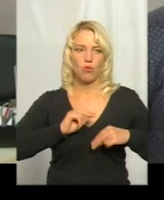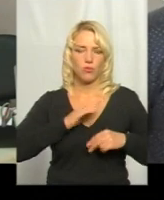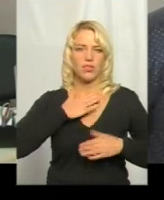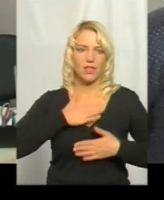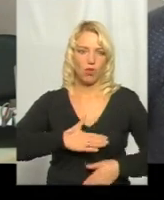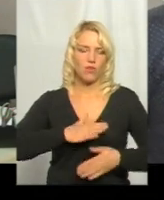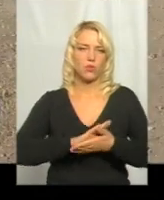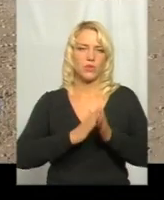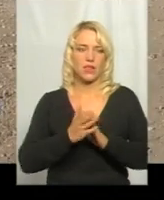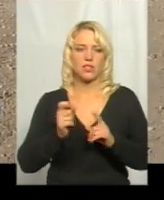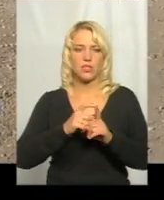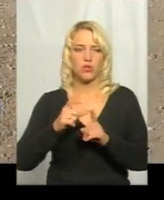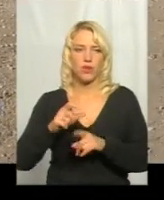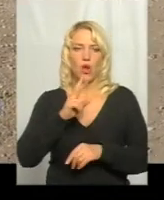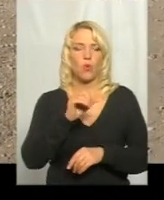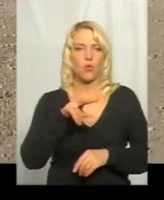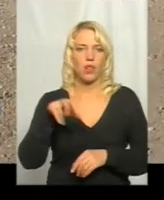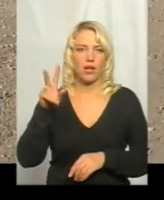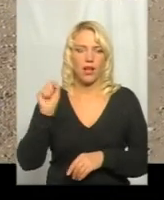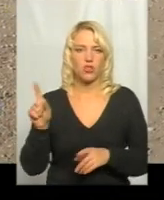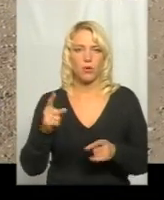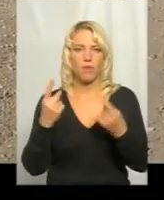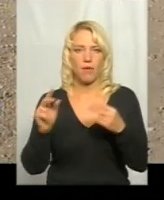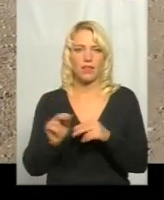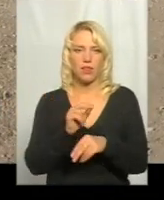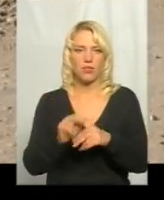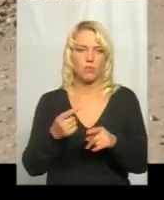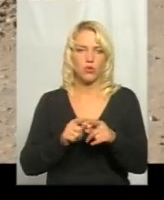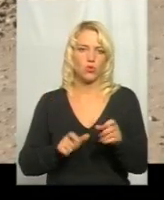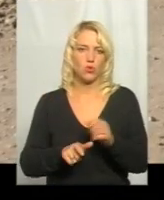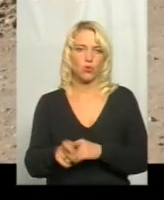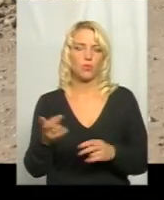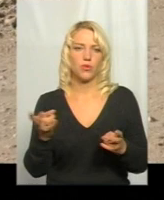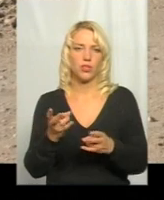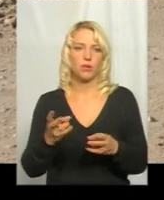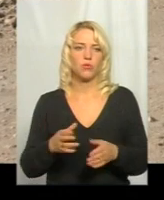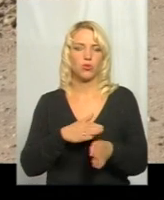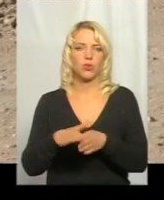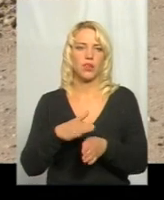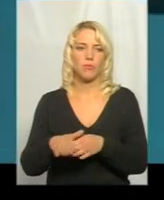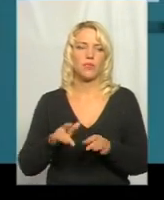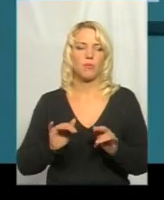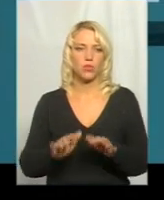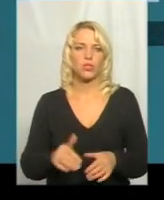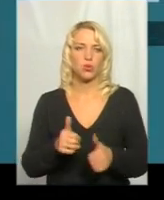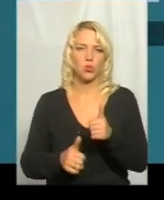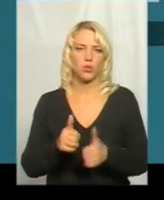стані. За словами Дениса Кулика, для того, аби капітально відремонтувати цей відрізок дороги, необхідно дотримуватись процедури.